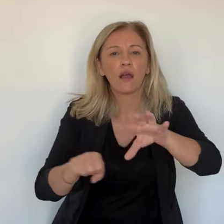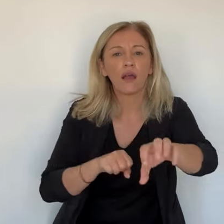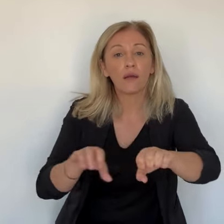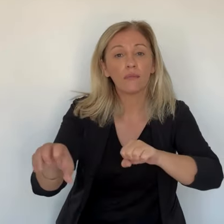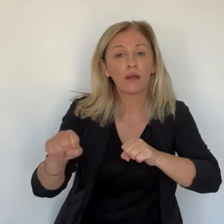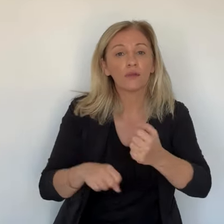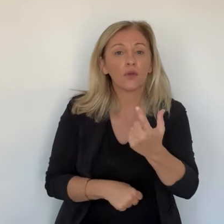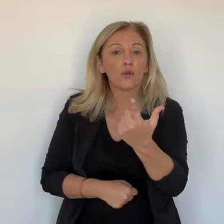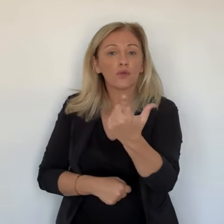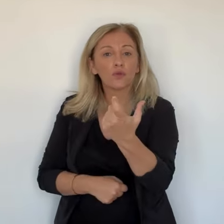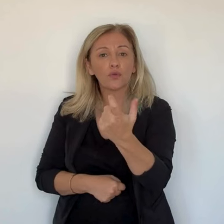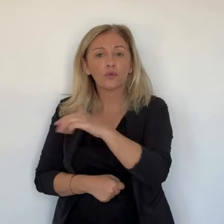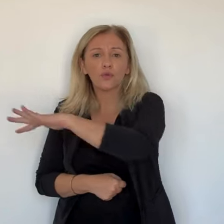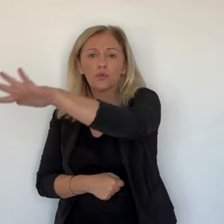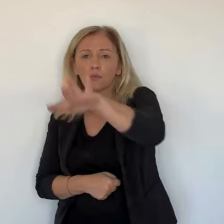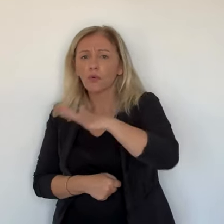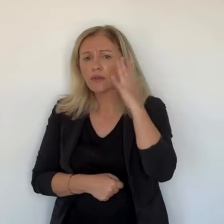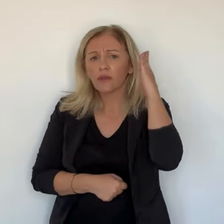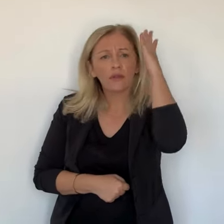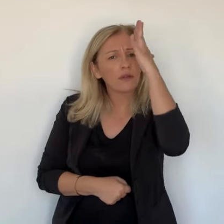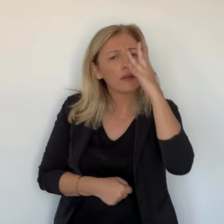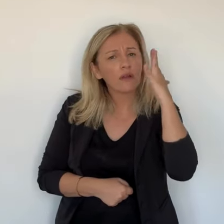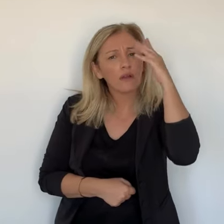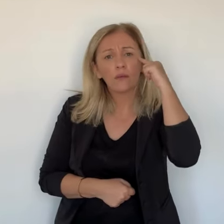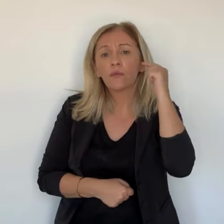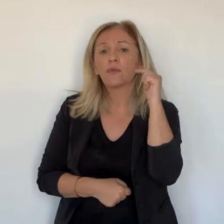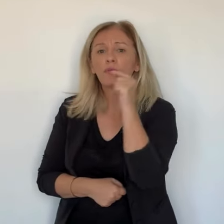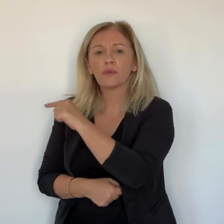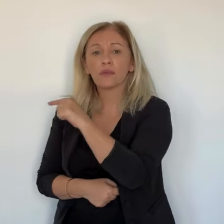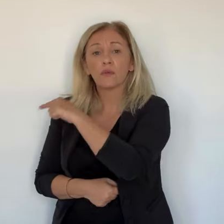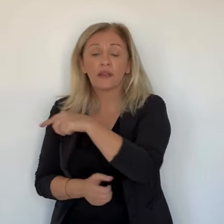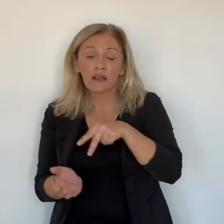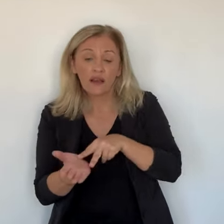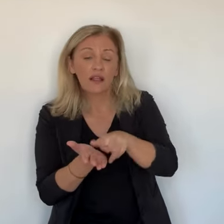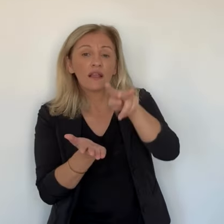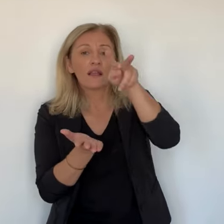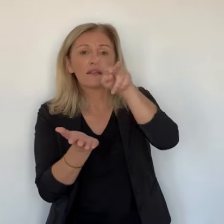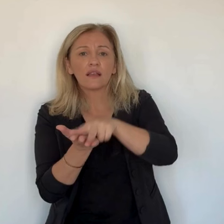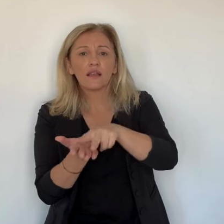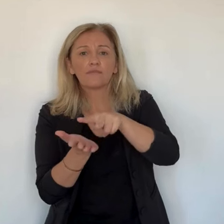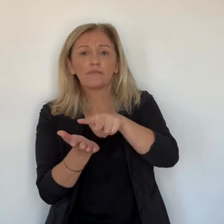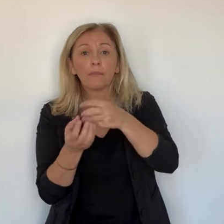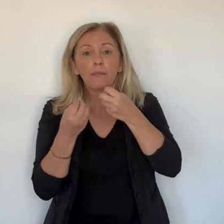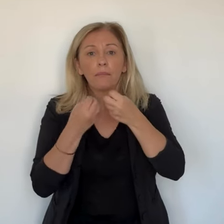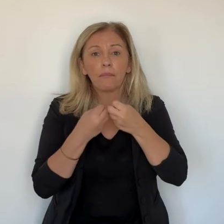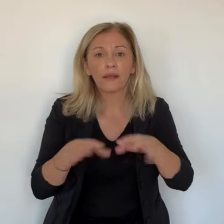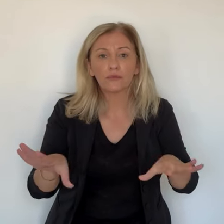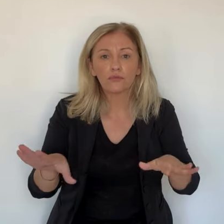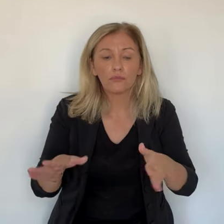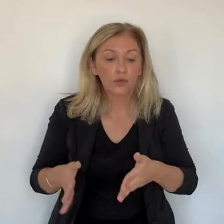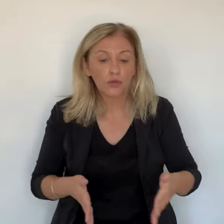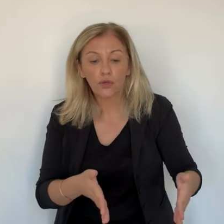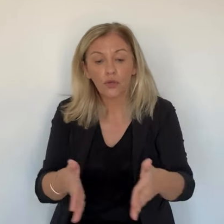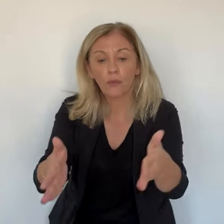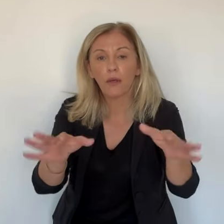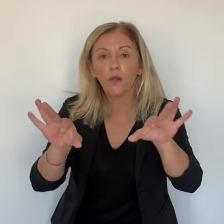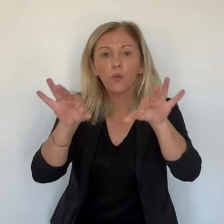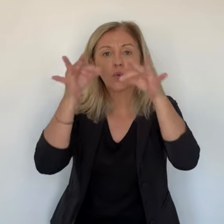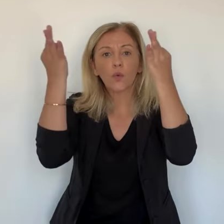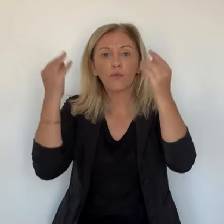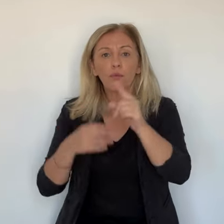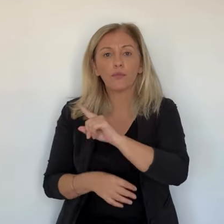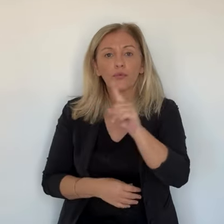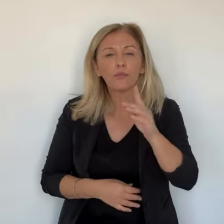midi après être allé cueillir des champignons, a été retrouvé sain et sauf par les secours, victime d'une glissade. Il ne serait pas